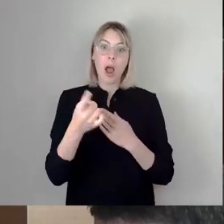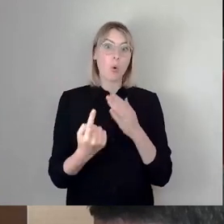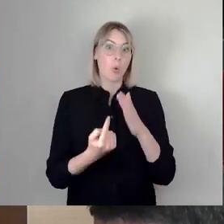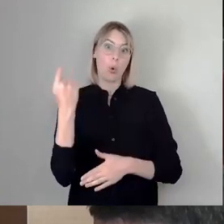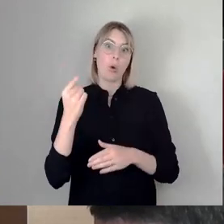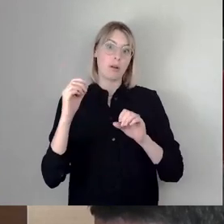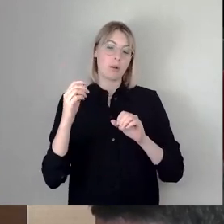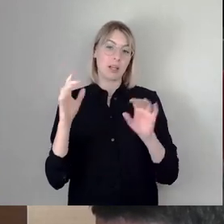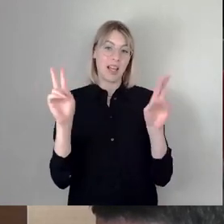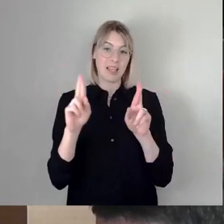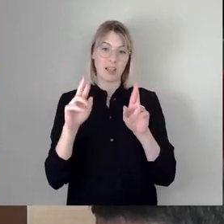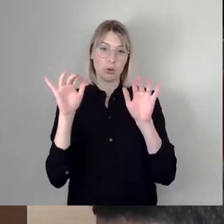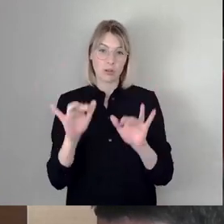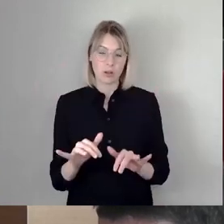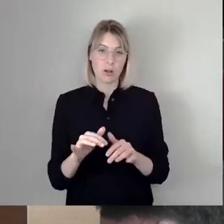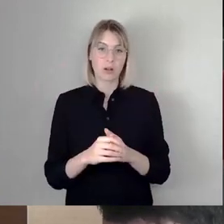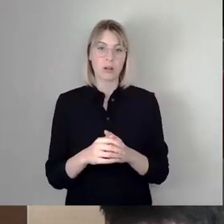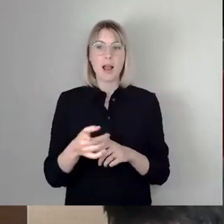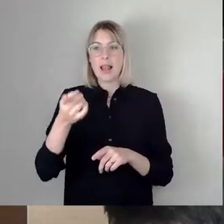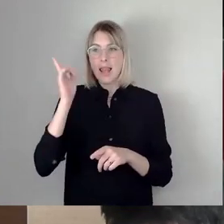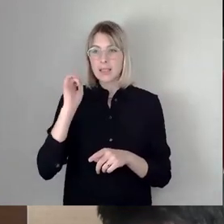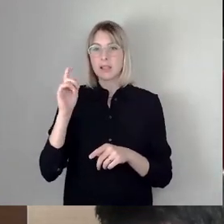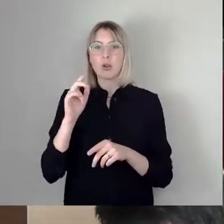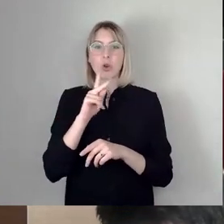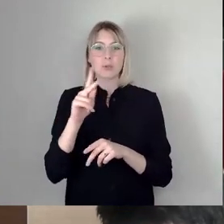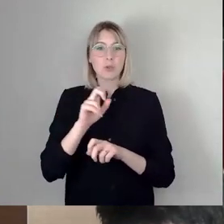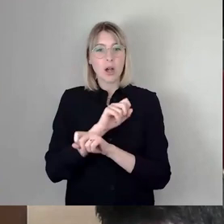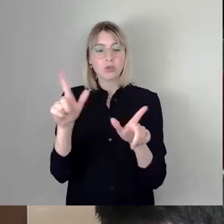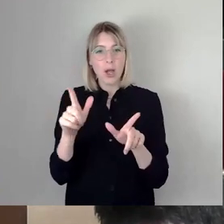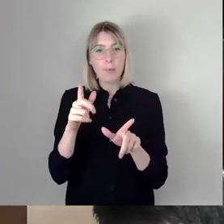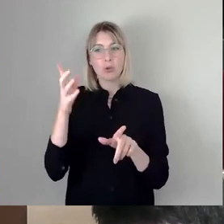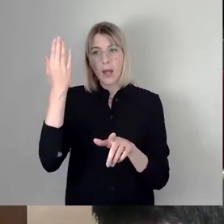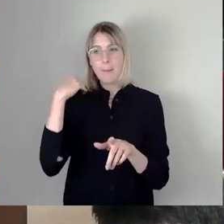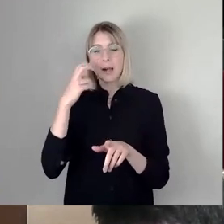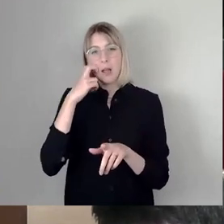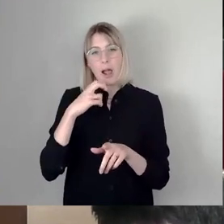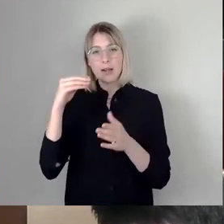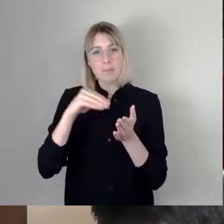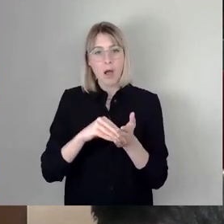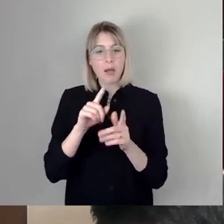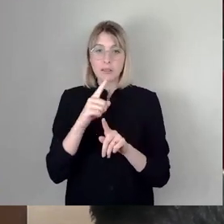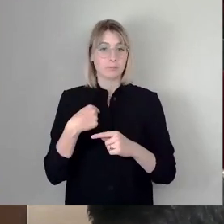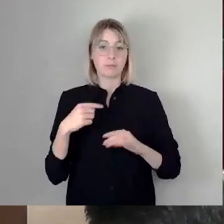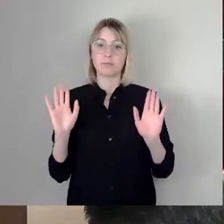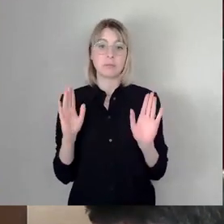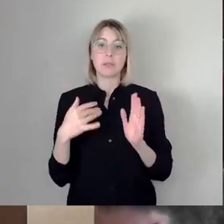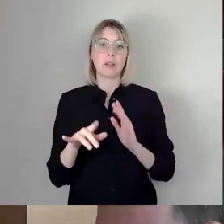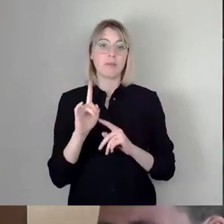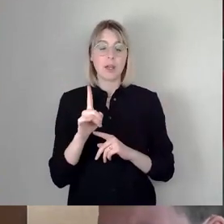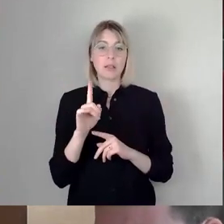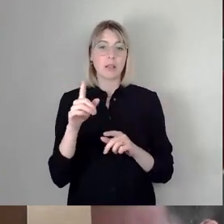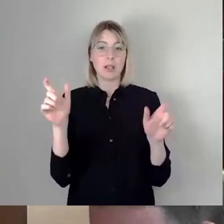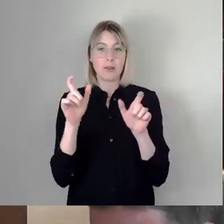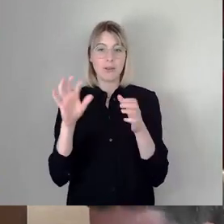Konzessionsausschreibung zum Altmarkt, nicht wie wir, weil wir prinzipielle Probleme mit dem Event hatten, dass es nicht mehr angemessen ist in Zeiten des